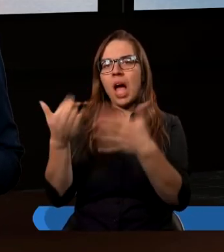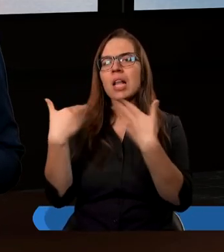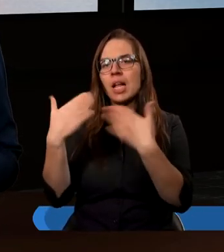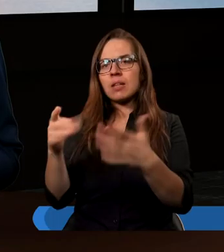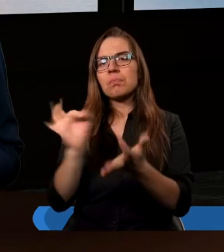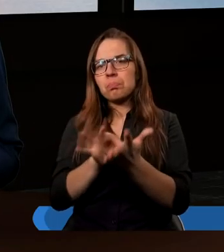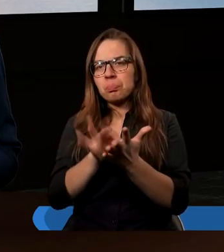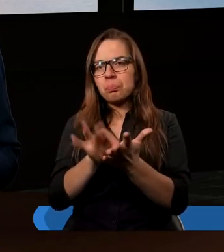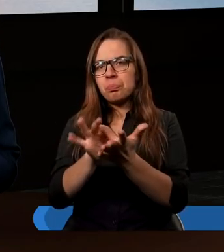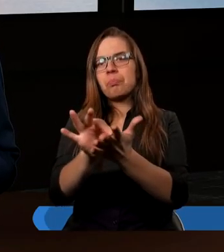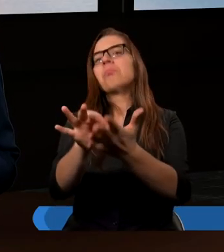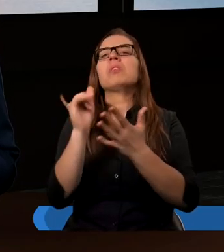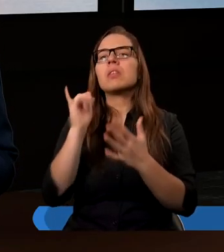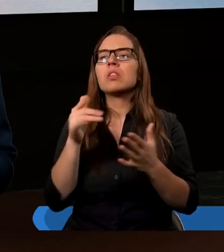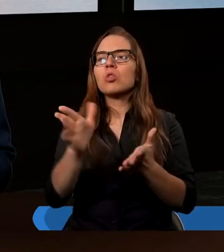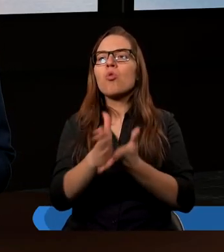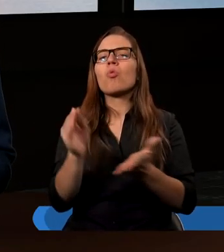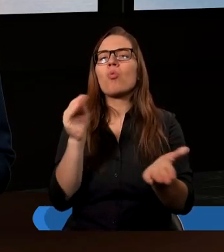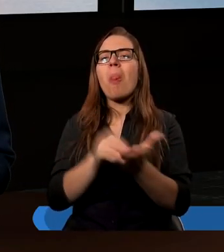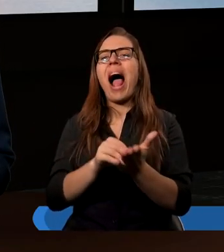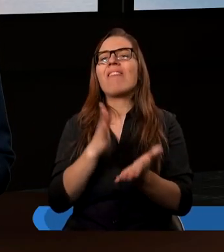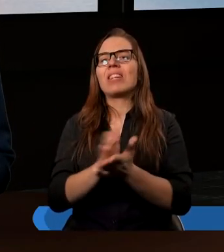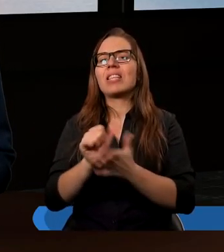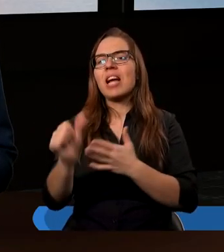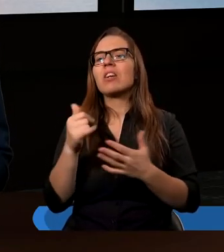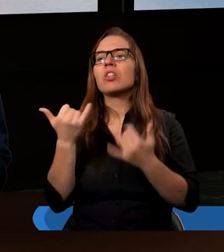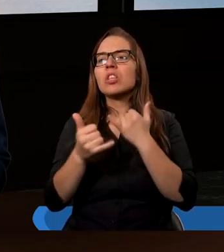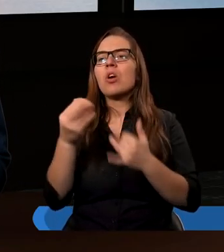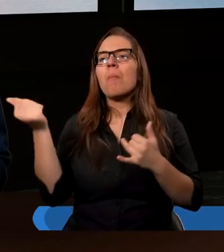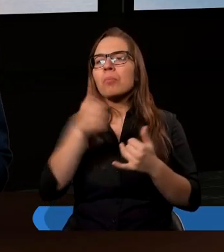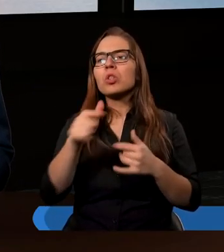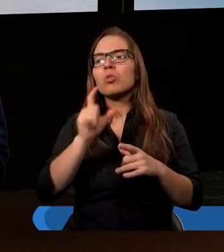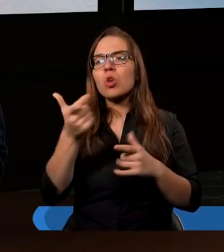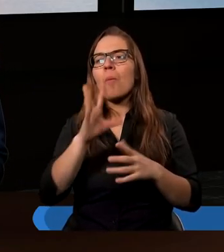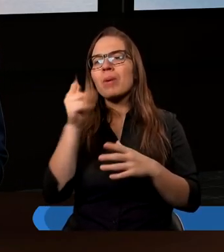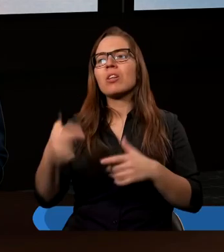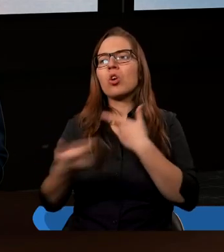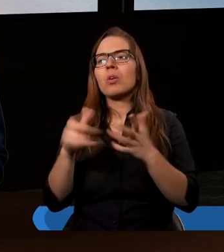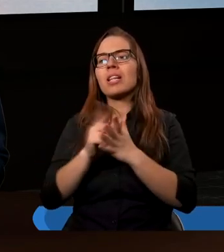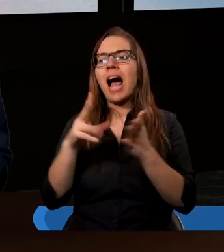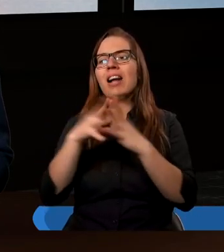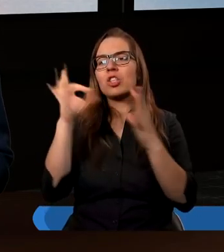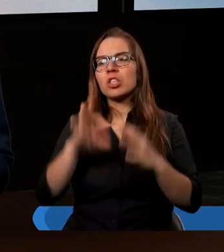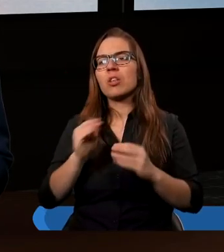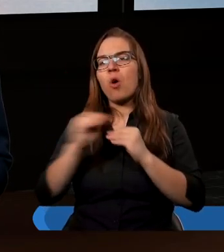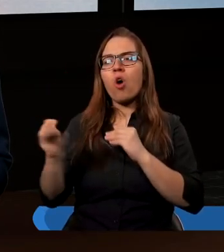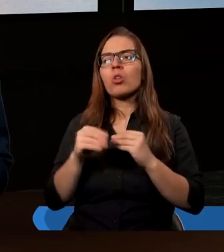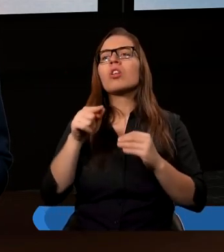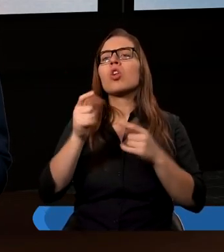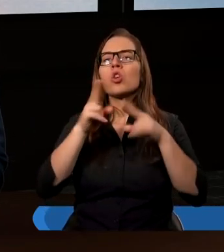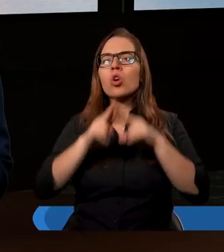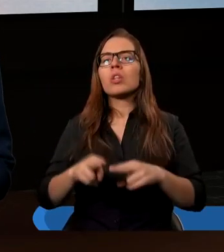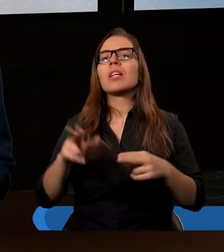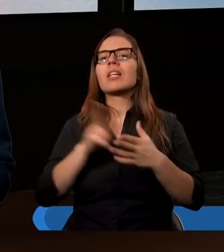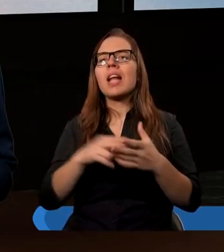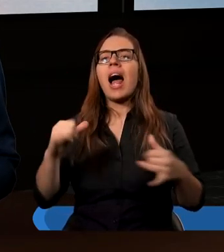I to już jest absolutnie nawyk. Jeżeli przychodzi jakiś dochód, to pierwsze, co robię, to odkładam na dziesięcinę. A tylko to, co zostaje,